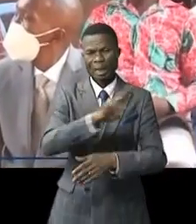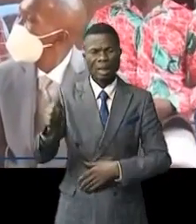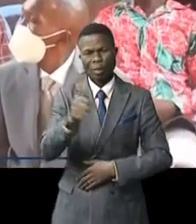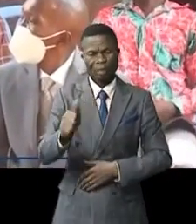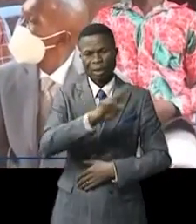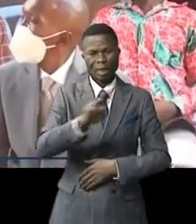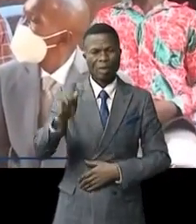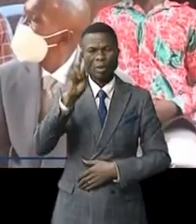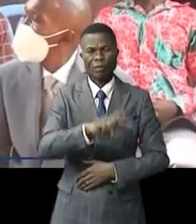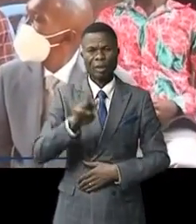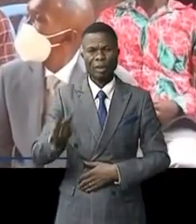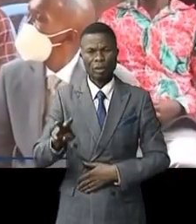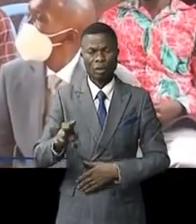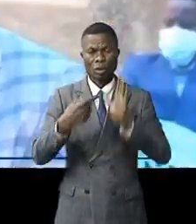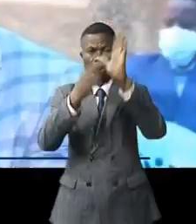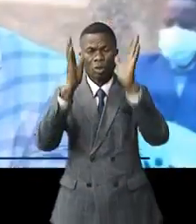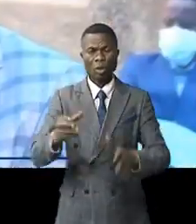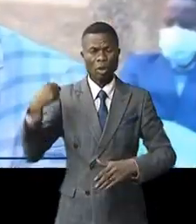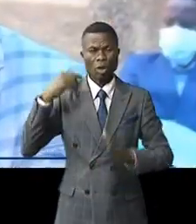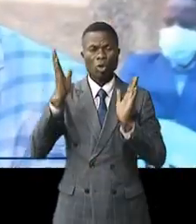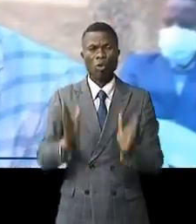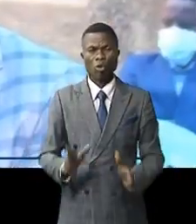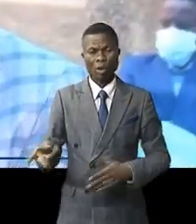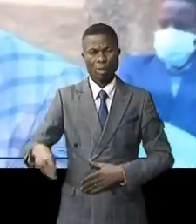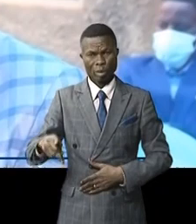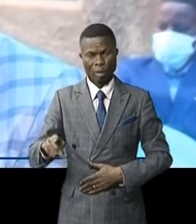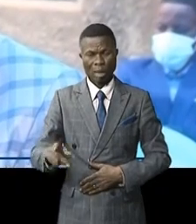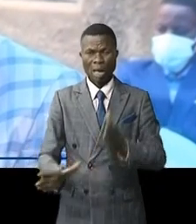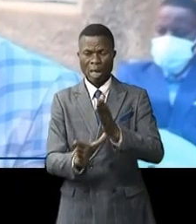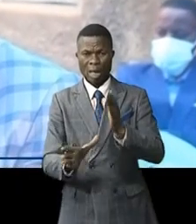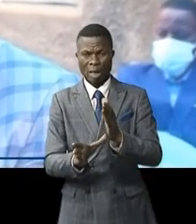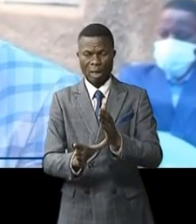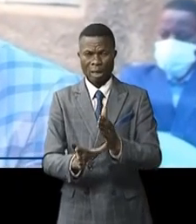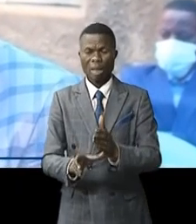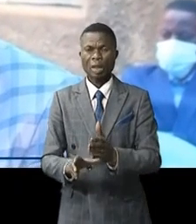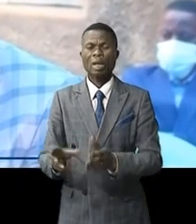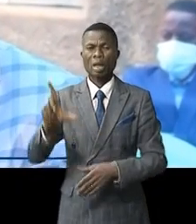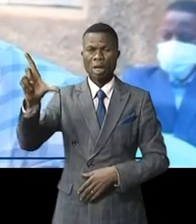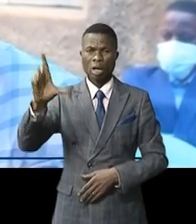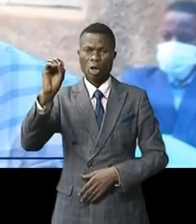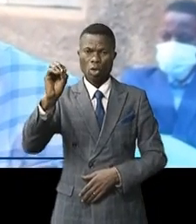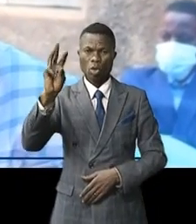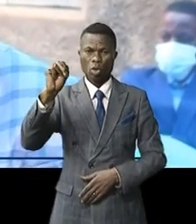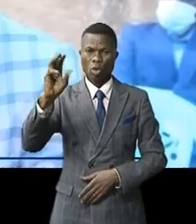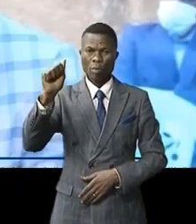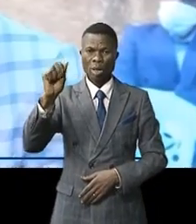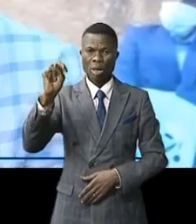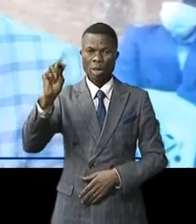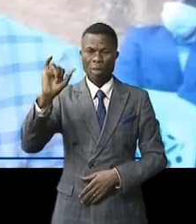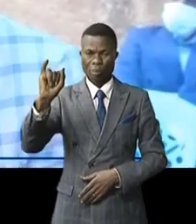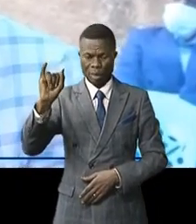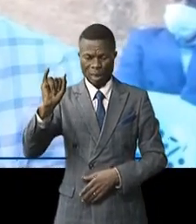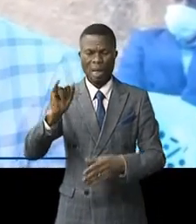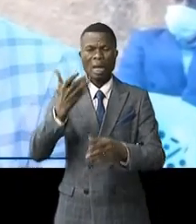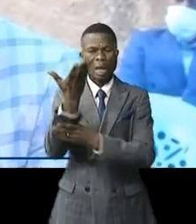-2022. Les représentants du gouverneur des provinces à d'intérim le ministère provincial des finances Timothée Tite-Lukombe a